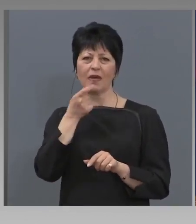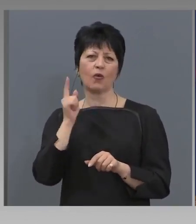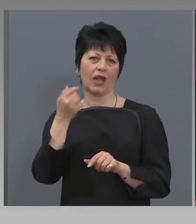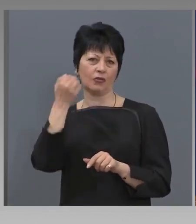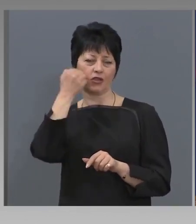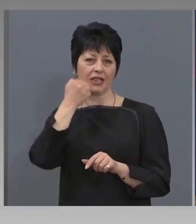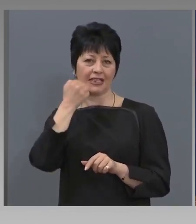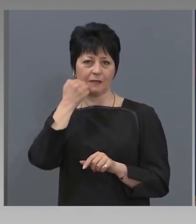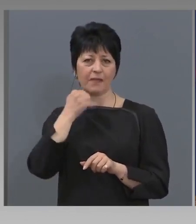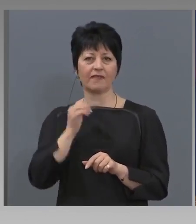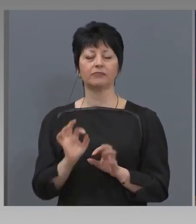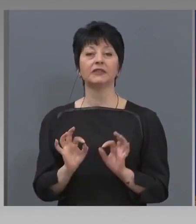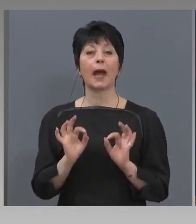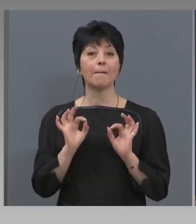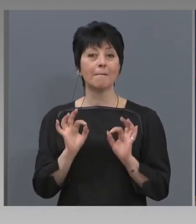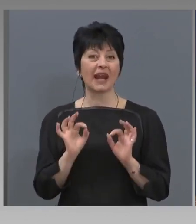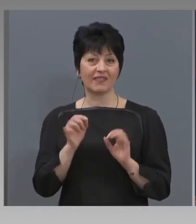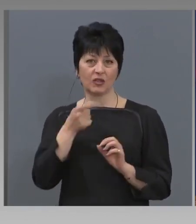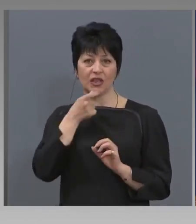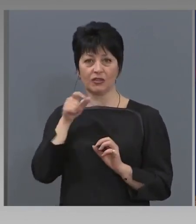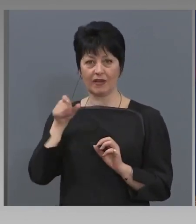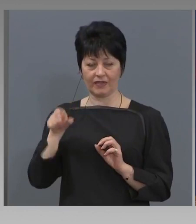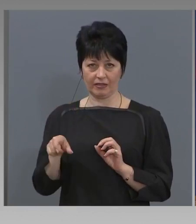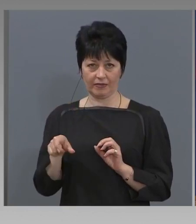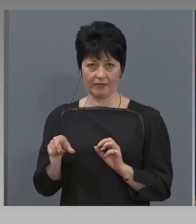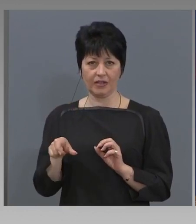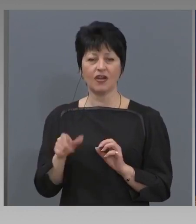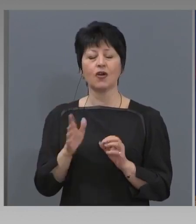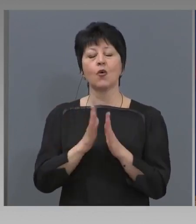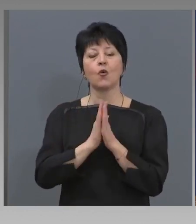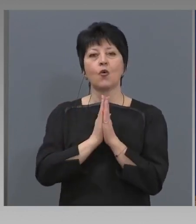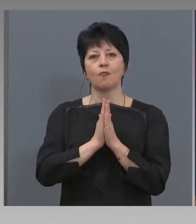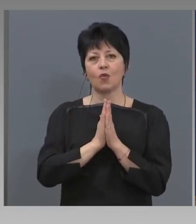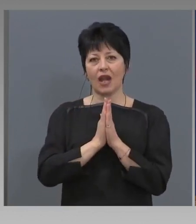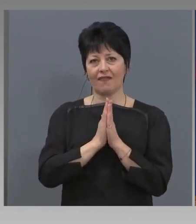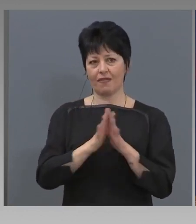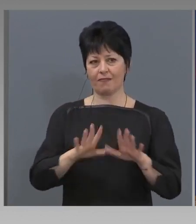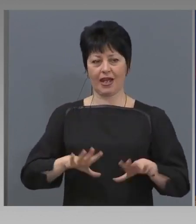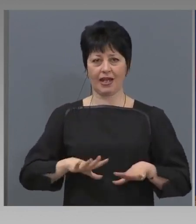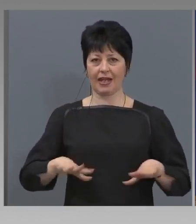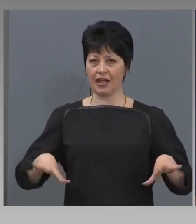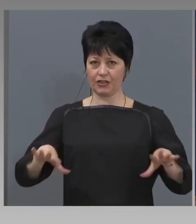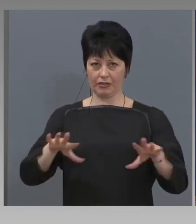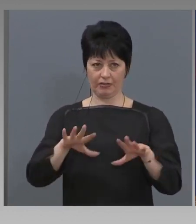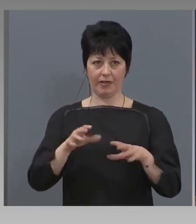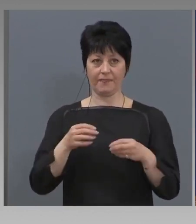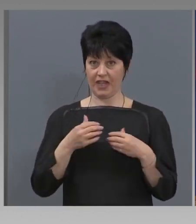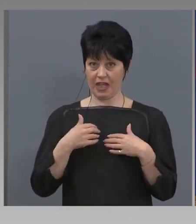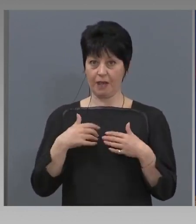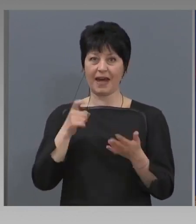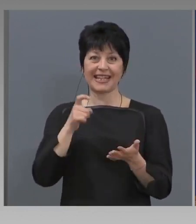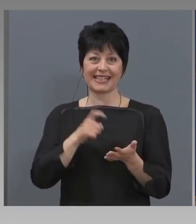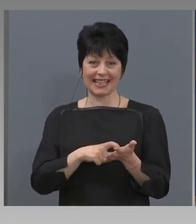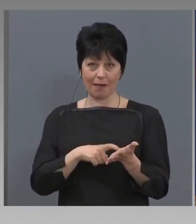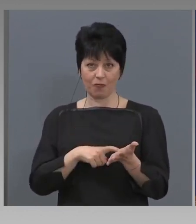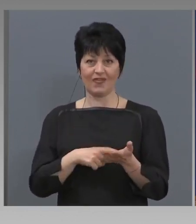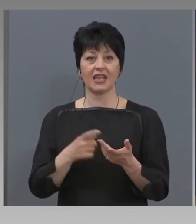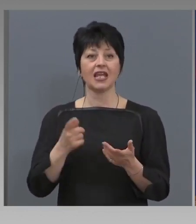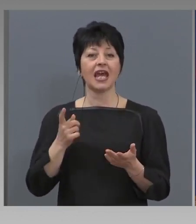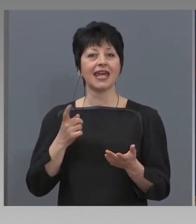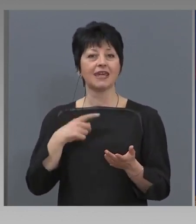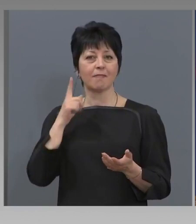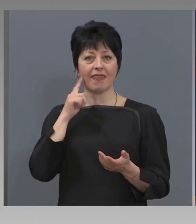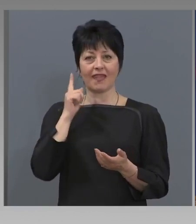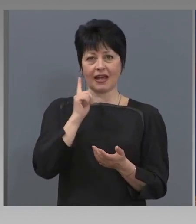Правилните думички, според мен, разбира се, са умоляваме гражданите. Да, издали сме заповед, има наказания, има глави,